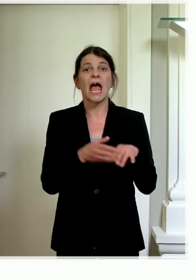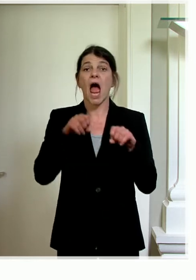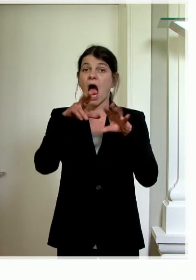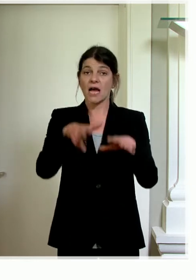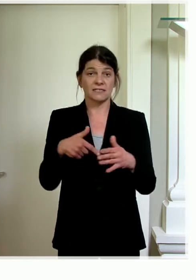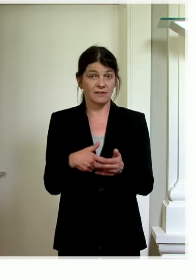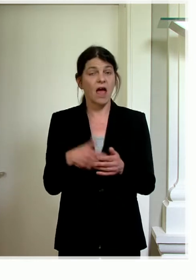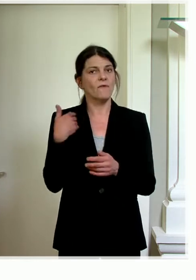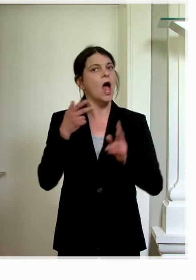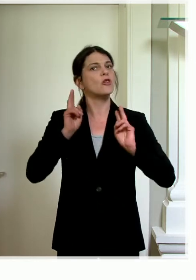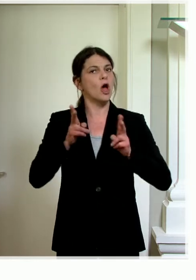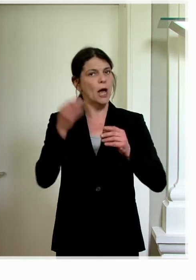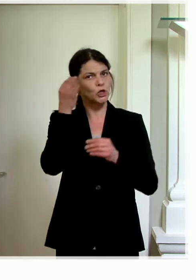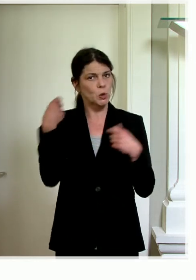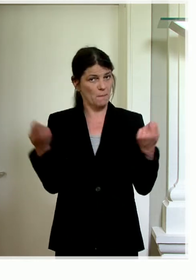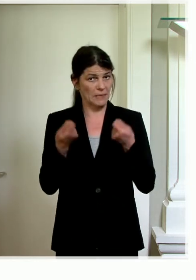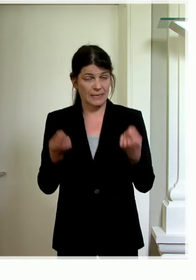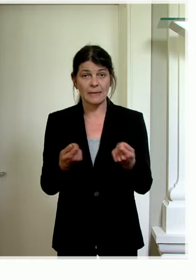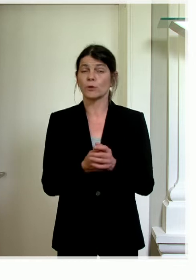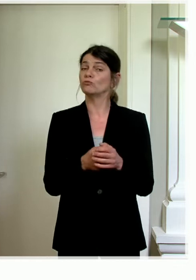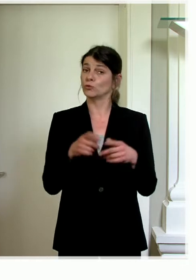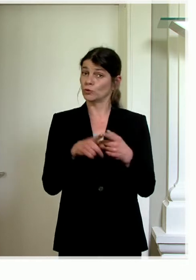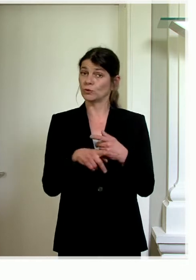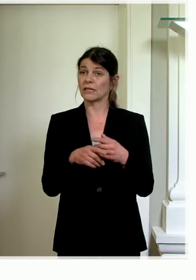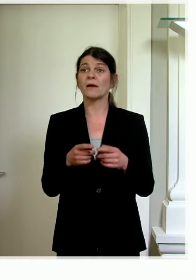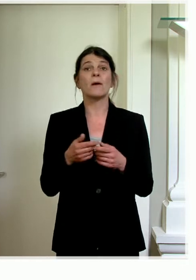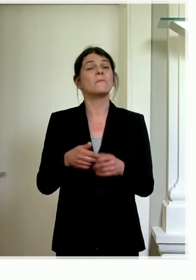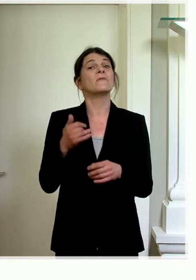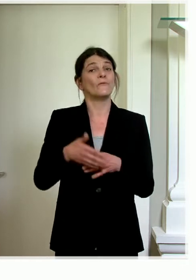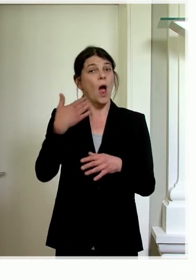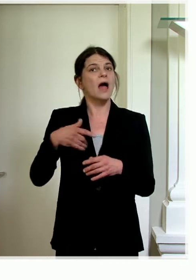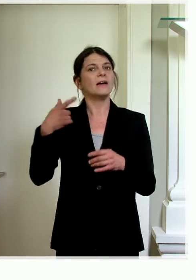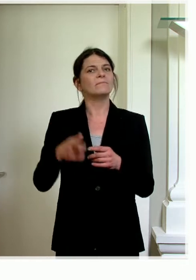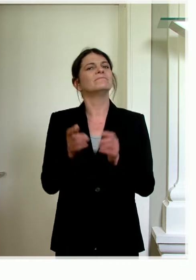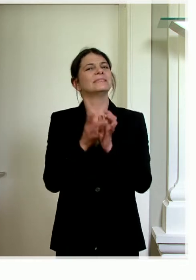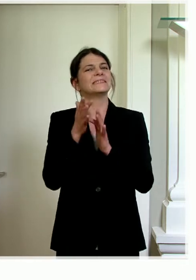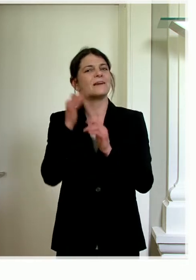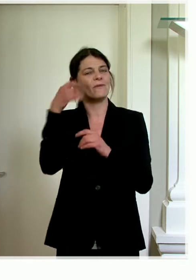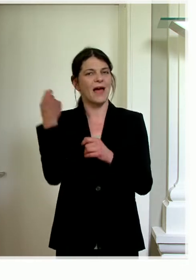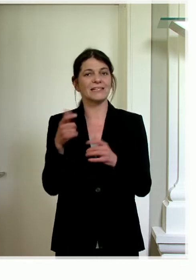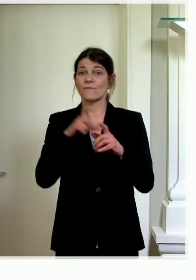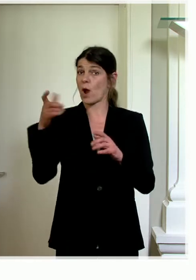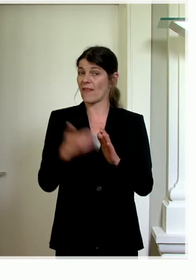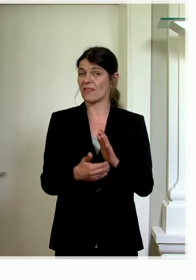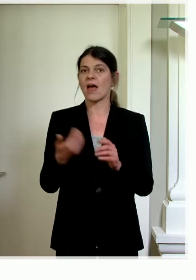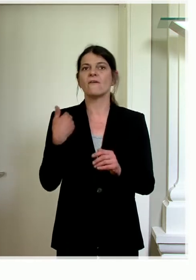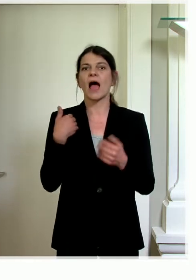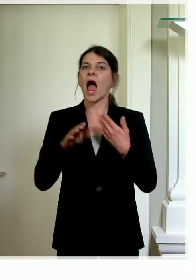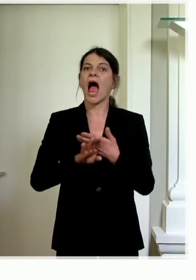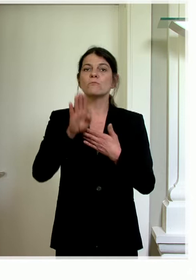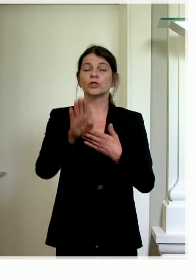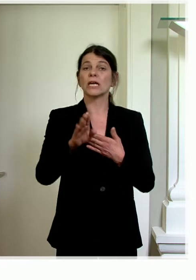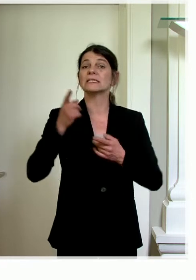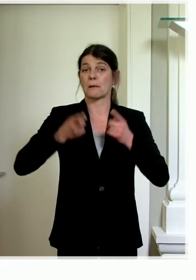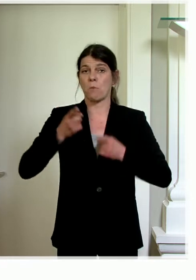Normalbetrieb bei den Schulen und vor dem Auffahrtswochenende haben wir das Abstandsgebot statt dem